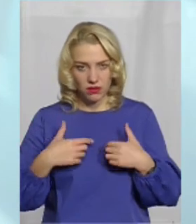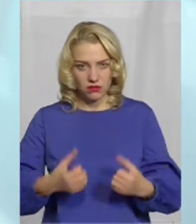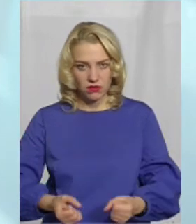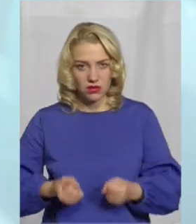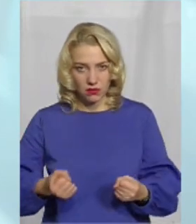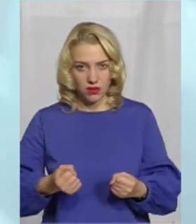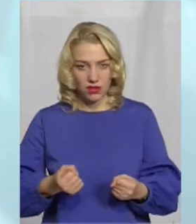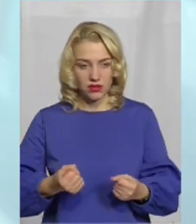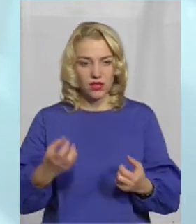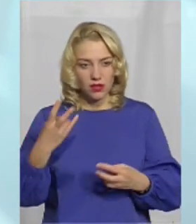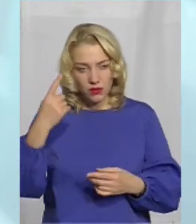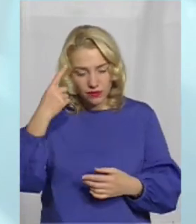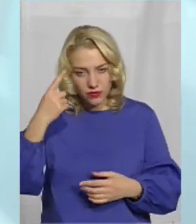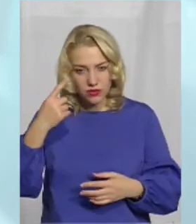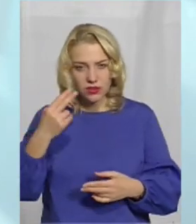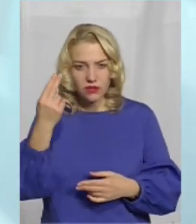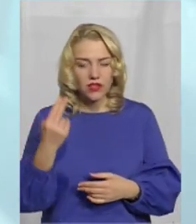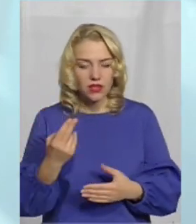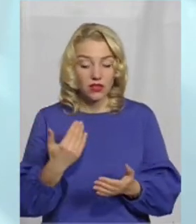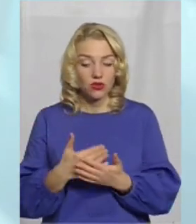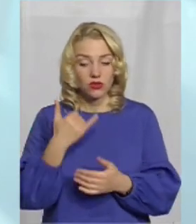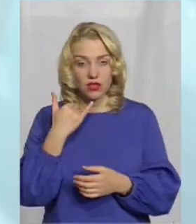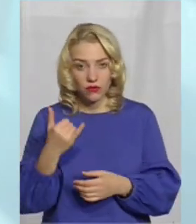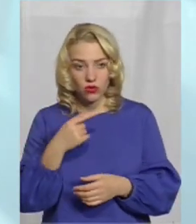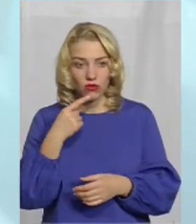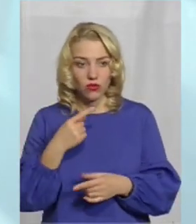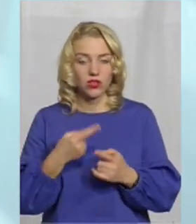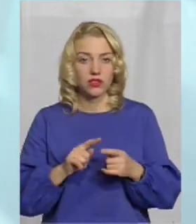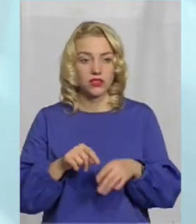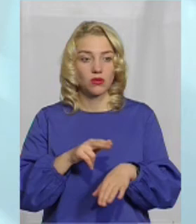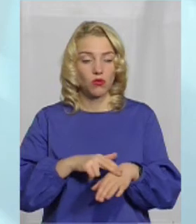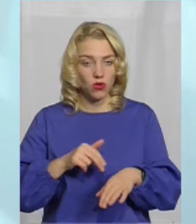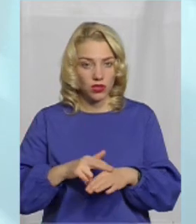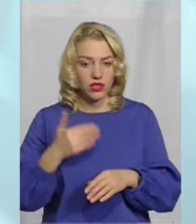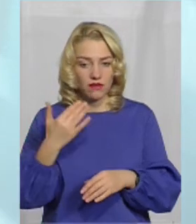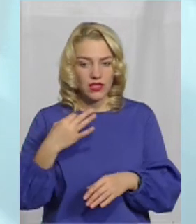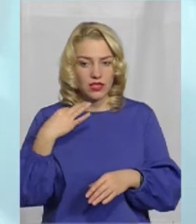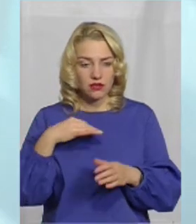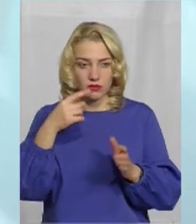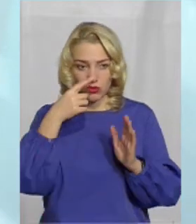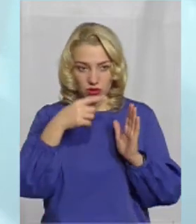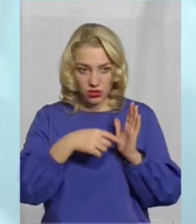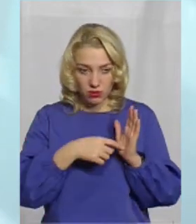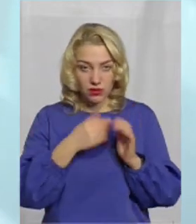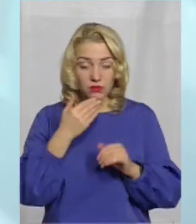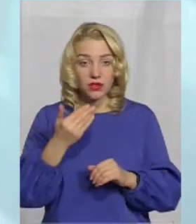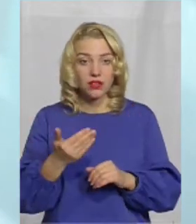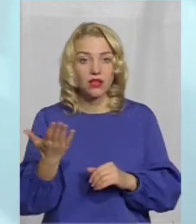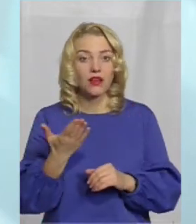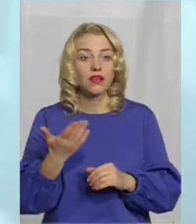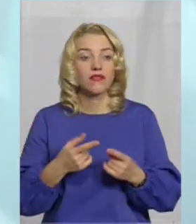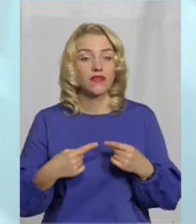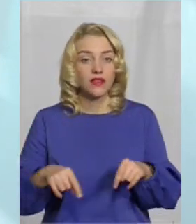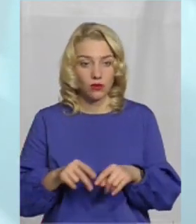в руках, намагатися мислити тверезо. Якщо вам телефонують і представляються, що це з поліції, ваш син потрапив, запитайте, який